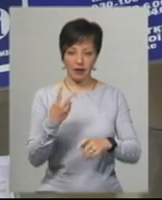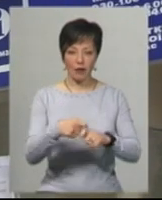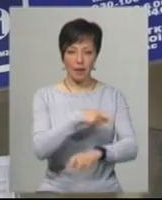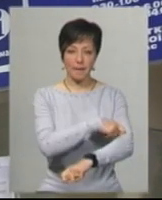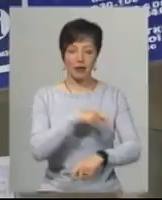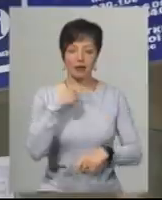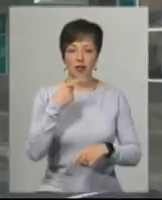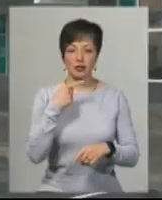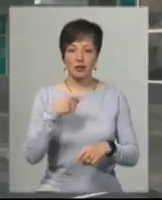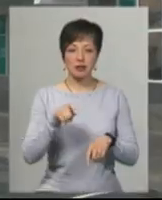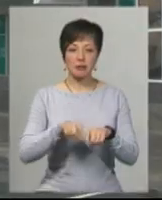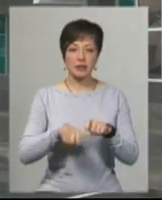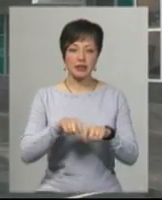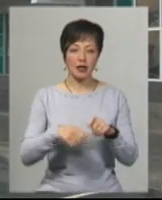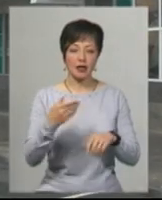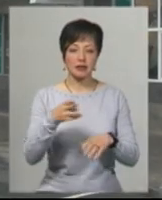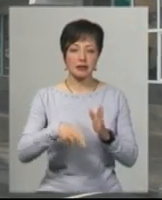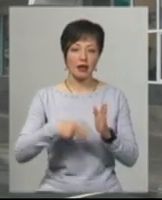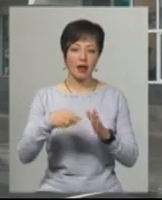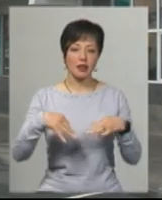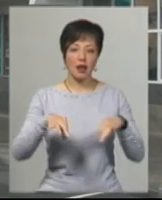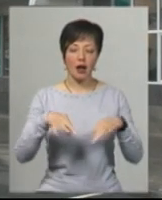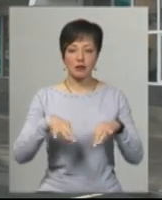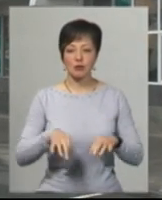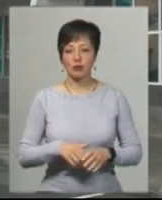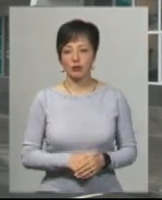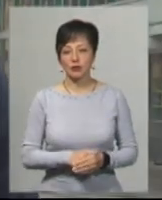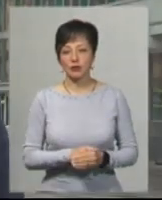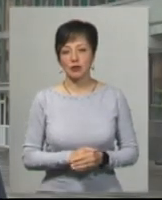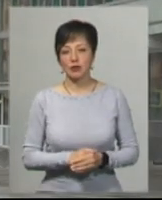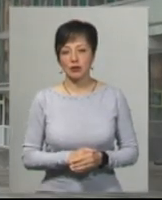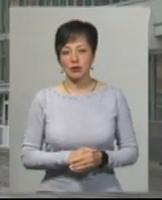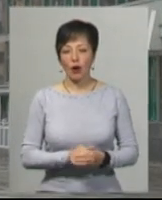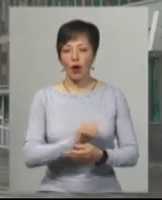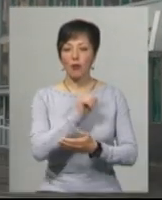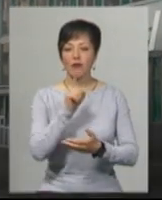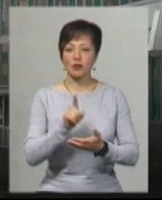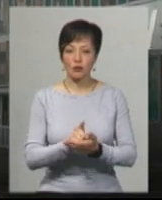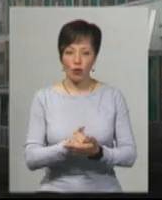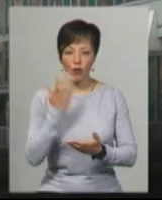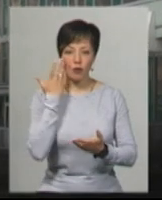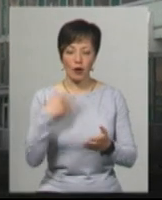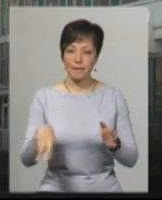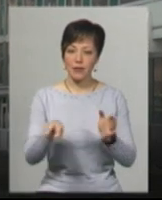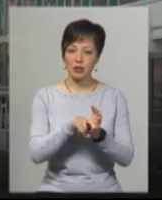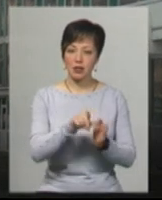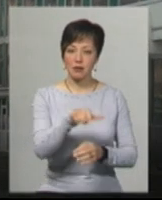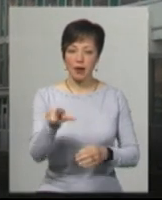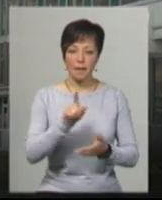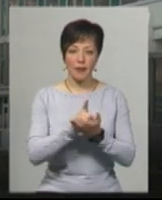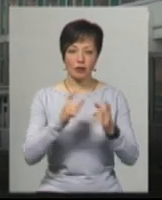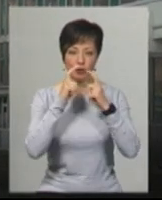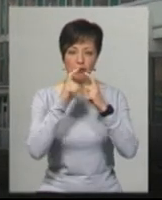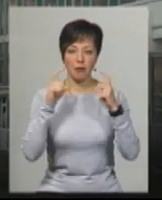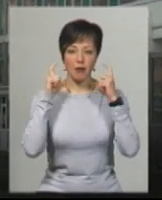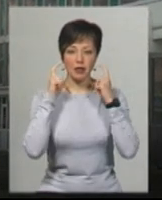спеціаліт з питань функціонування залізничного транспорту АТО «Керзалізниця» Владислав Бондар. Обов'язково при посадці пасажирів, вони повинні бути в масках.